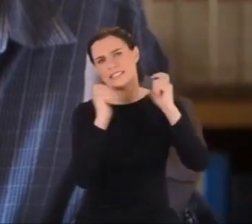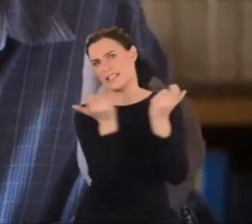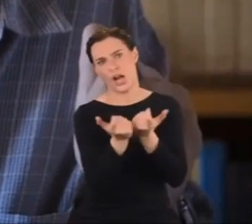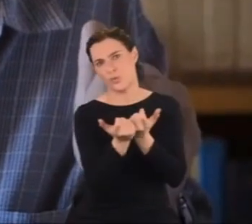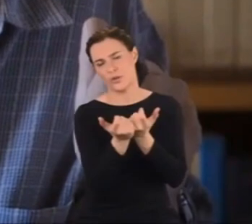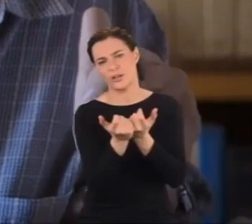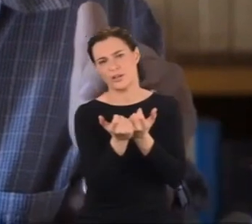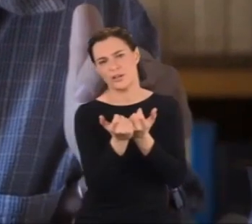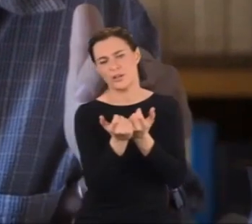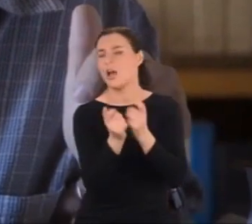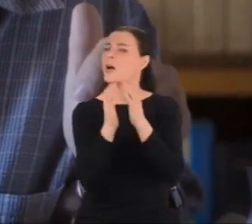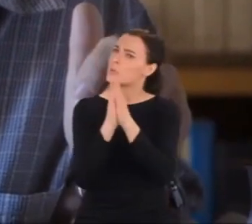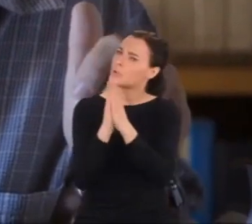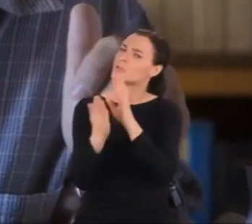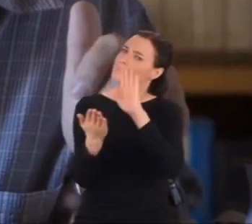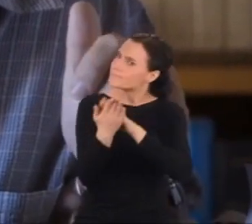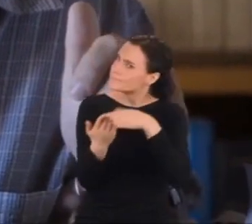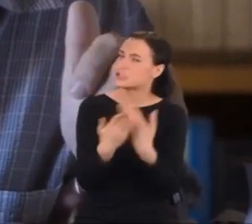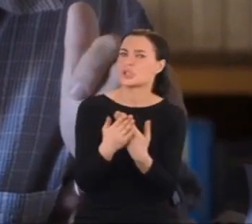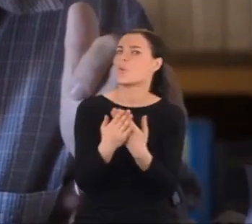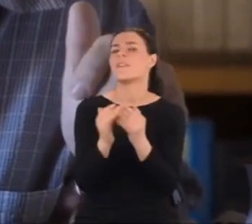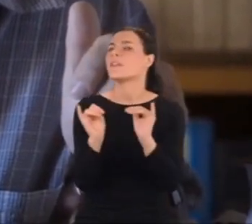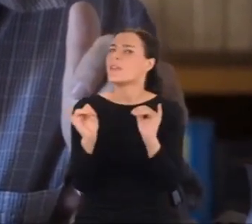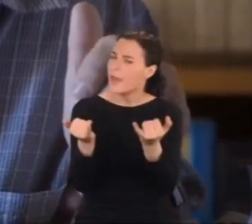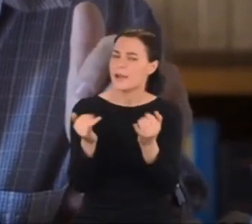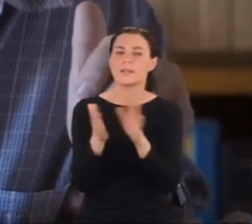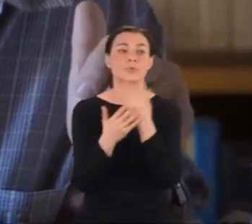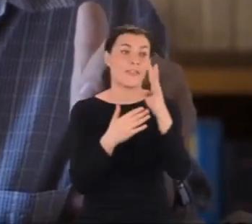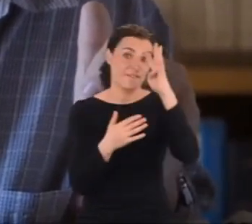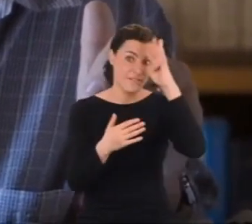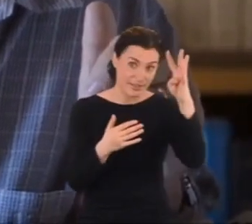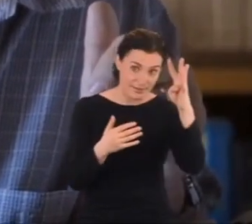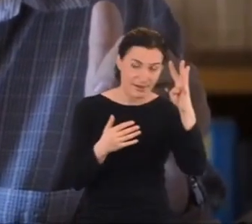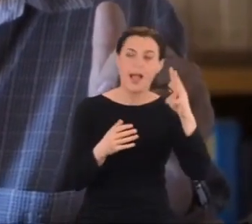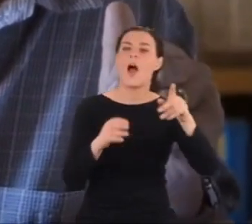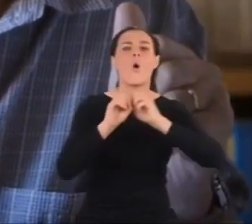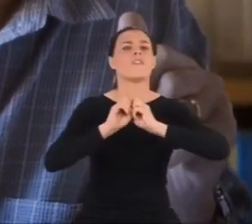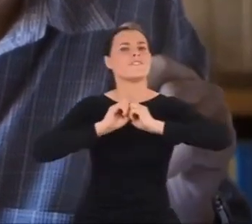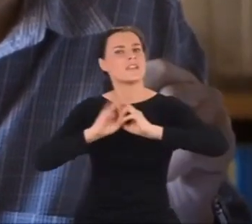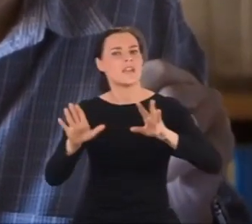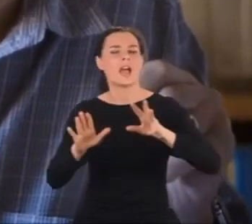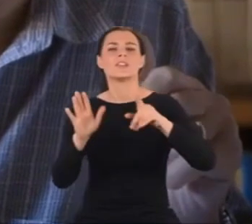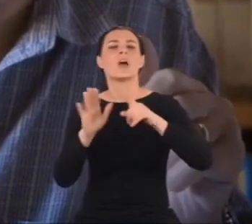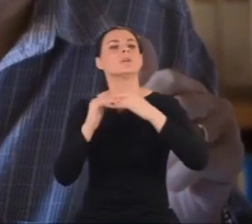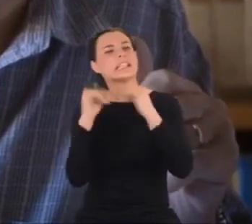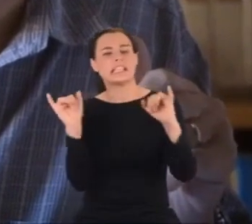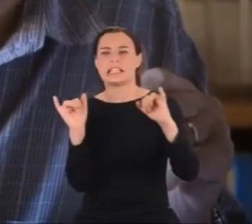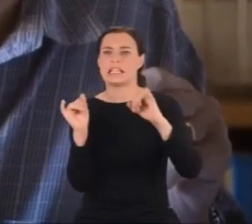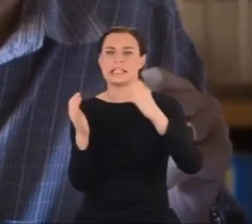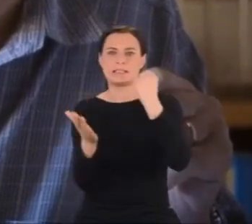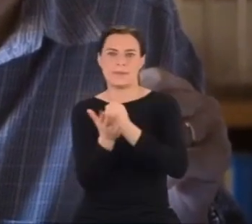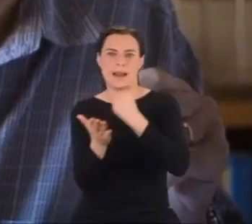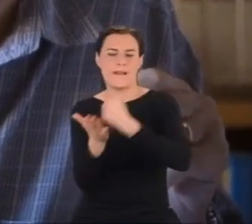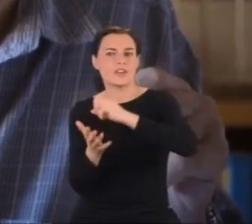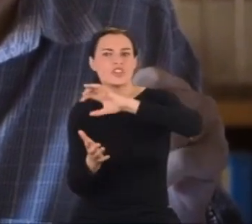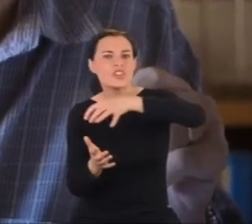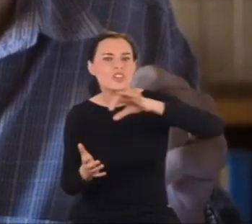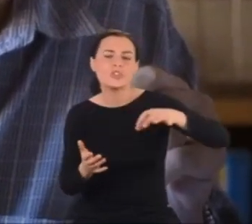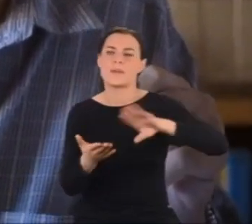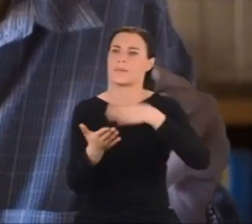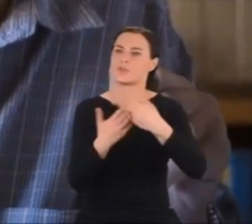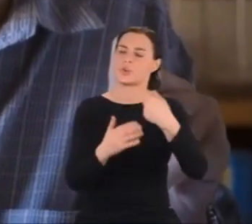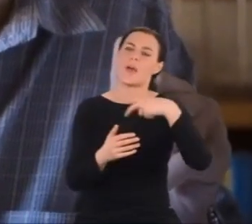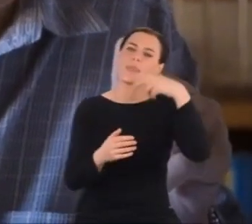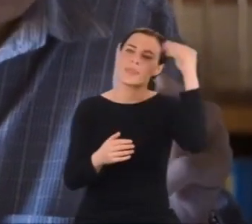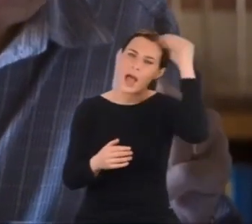Czy może Pan podać przykład, jak posługiwał się fizyką, by wytłumaczyć zjawiska z innych dziedzin? Wiem, że interesował się naukami